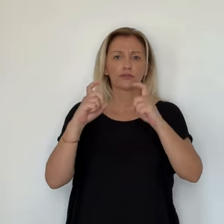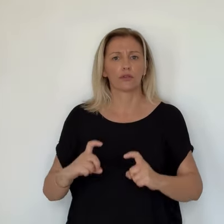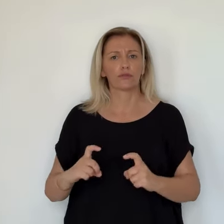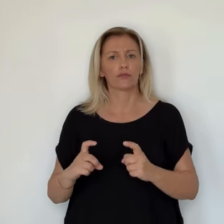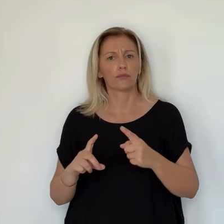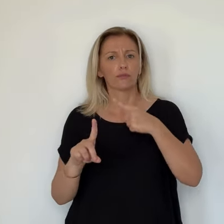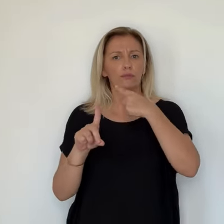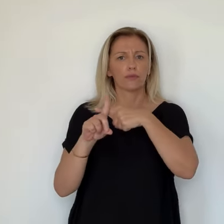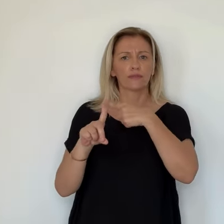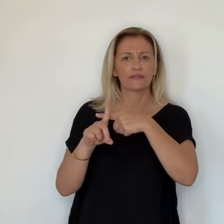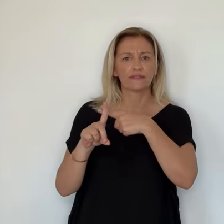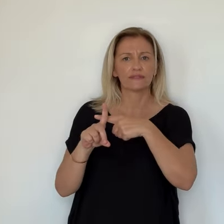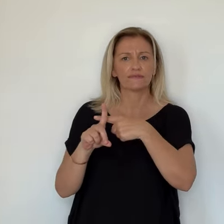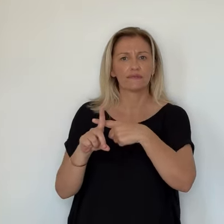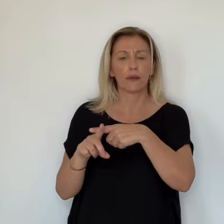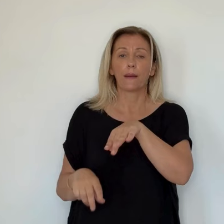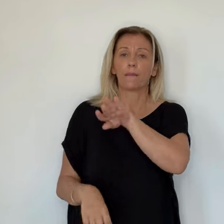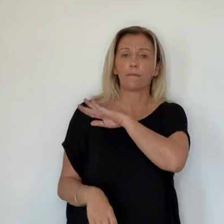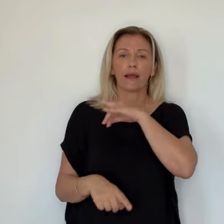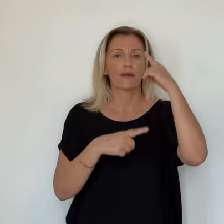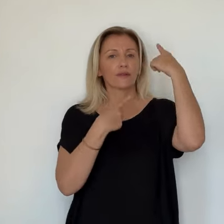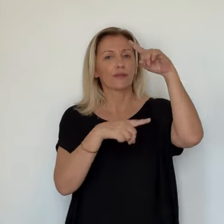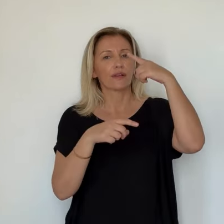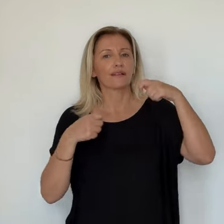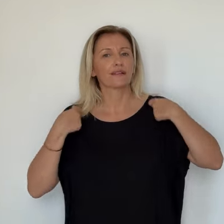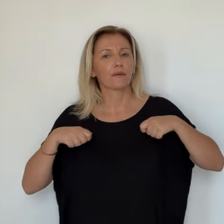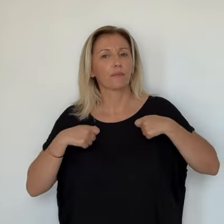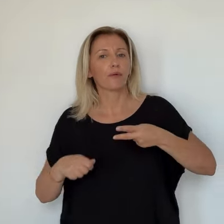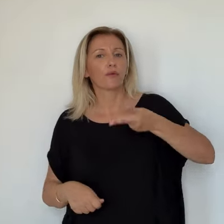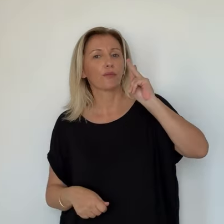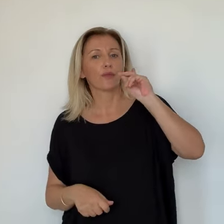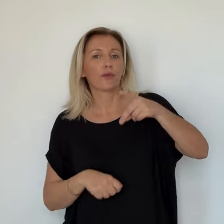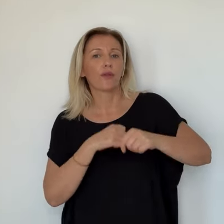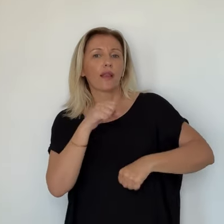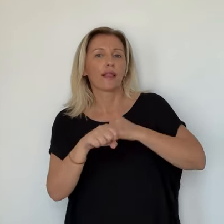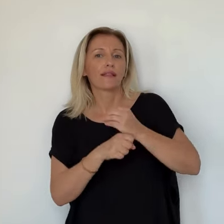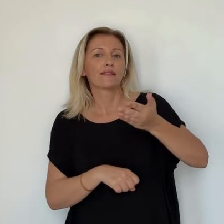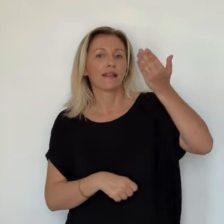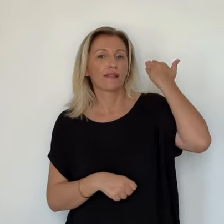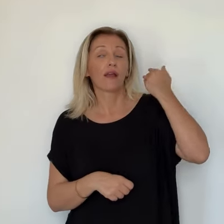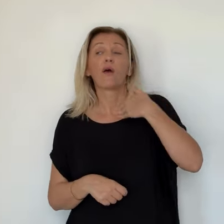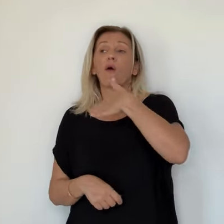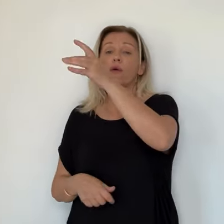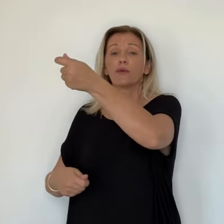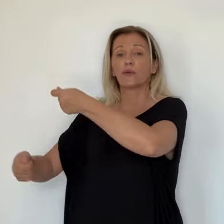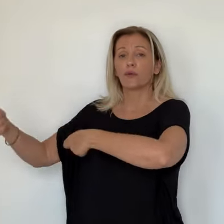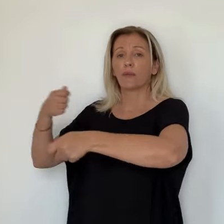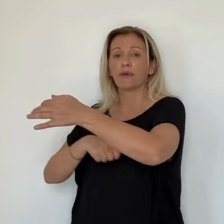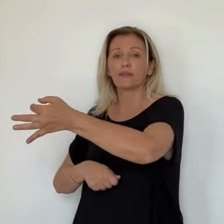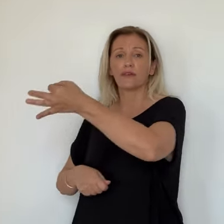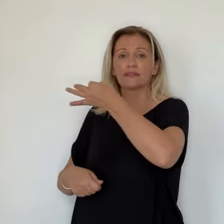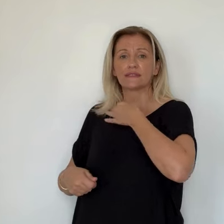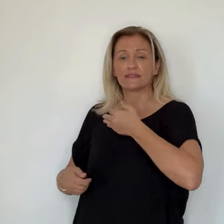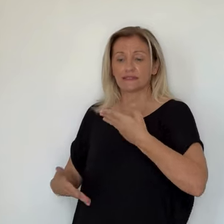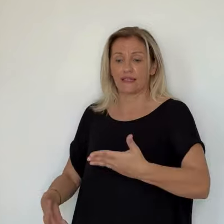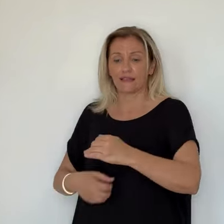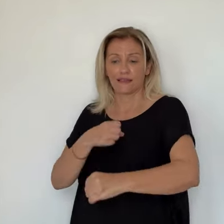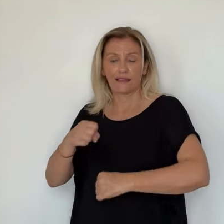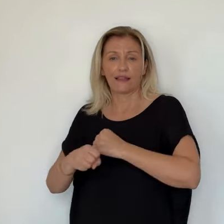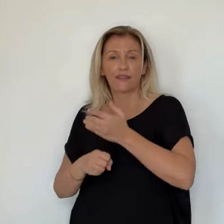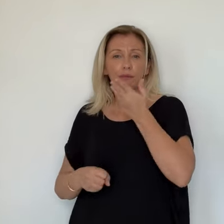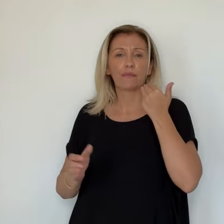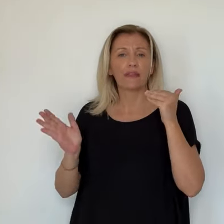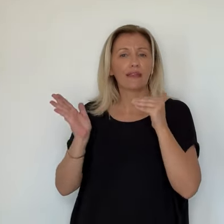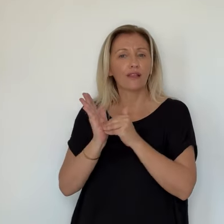dit que pour eux aussi, cette année c'était mieux que l'année dernière. Ensemble, je pense que c'est une bonne saison. Pour d'autres, le